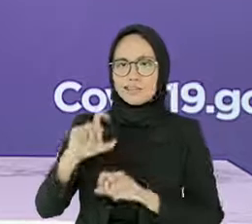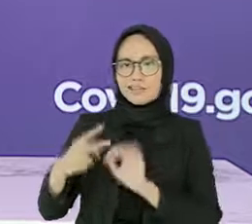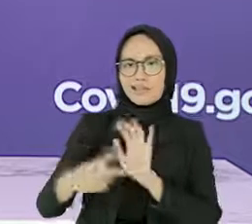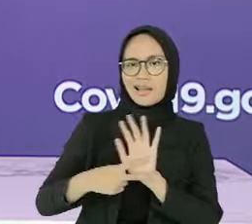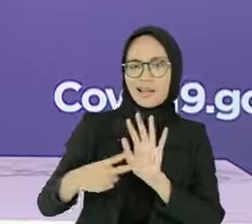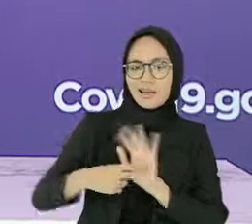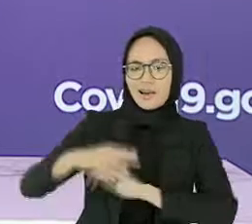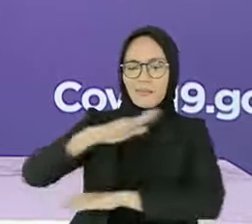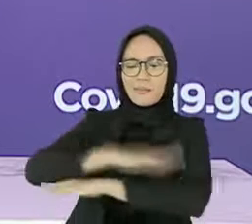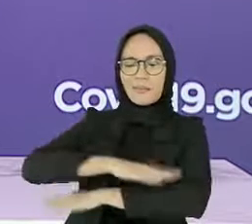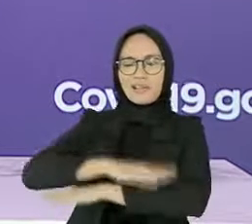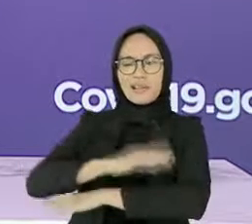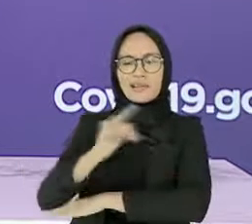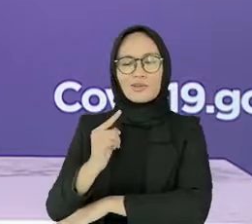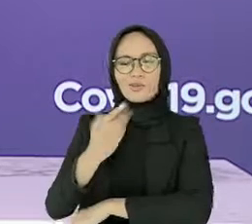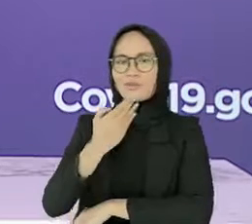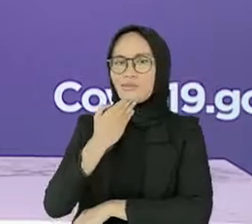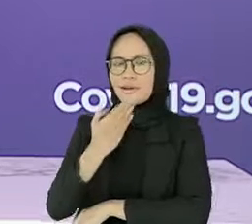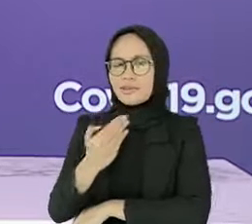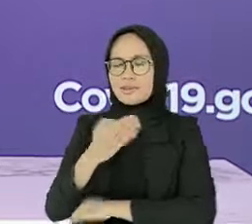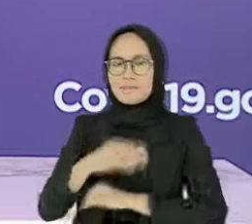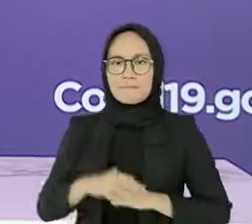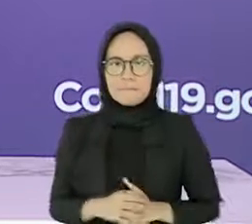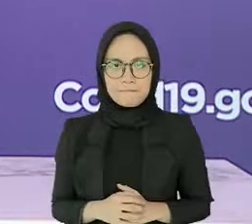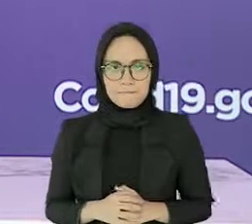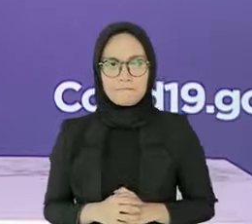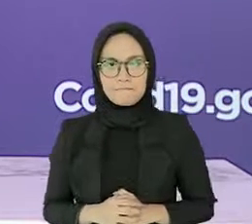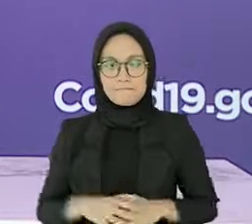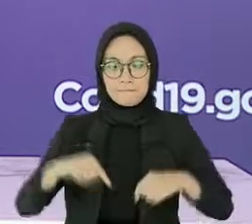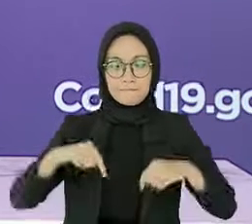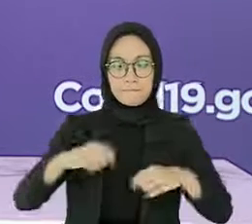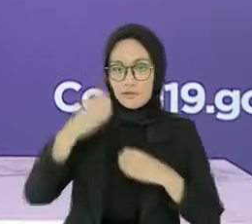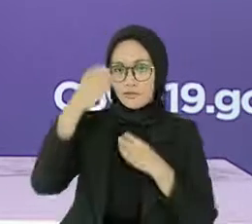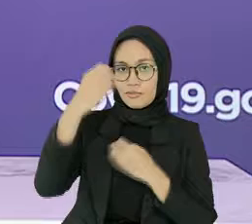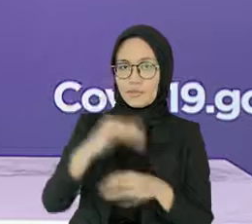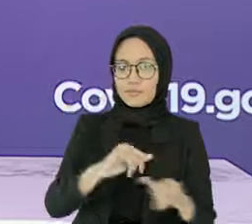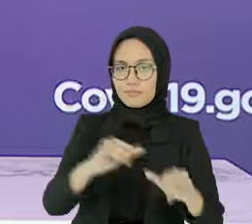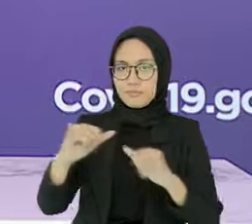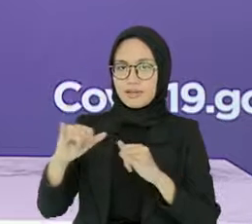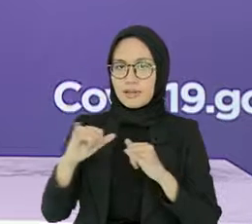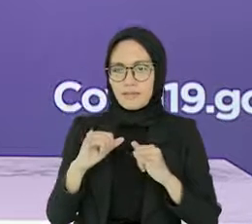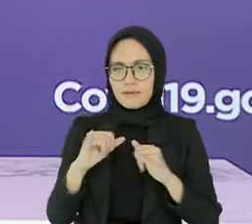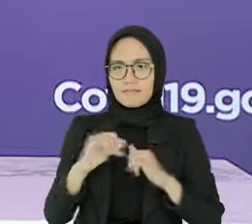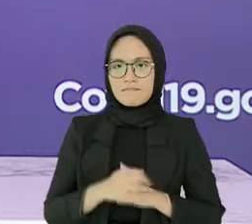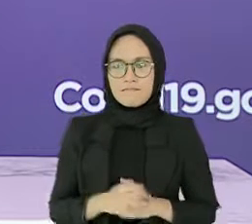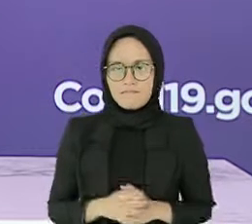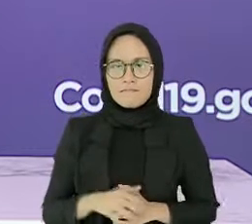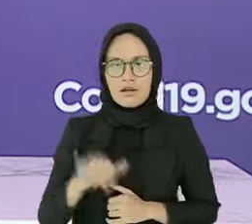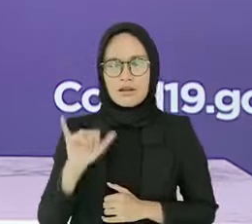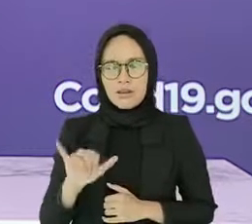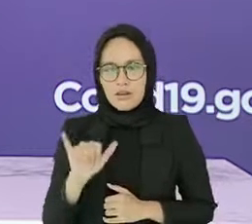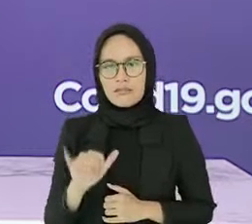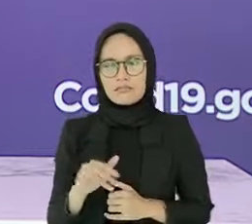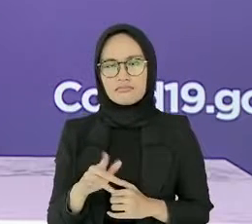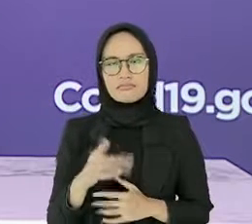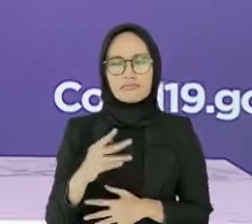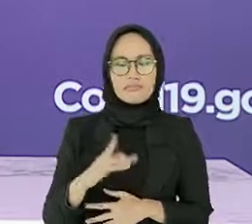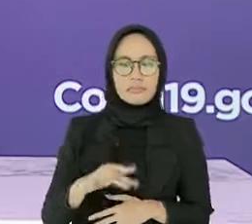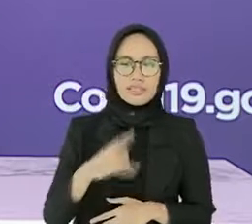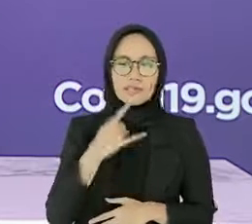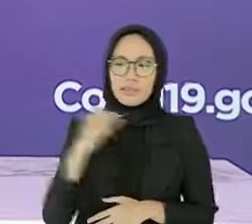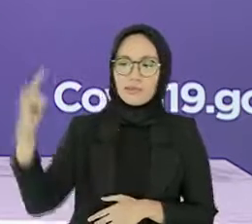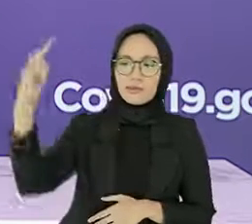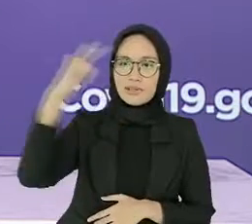Berita1.com Perlu menjadi informasi bersama bahwa pembukaan kedatangan internasional oleh